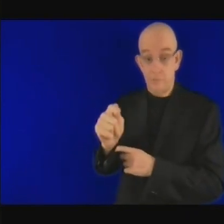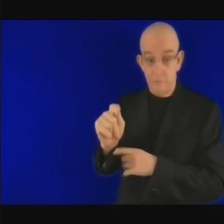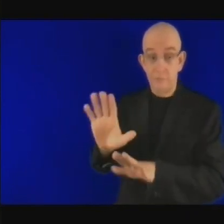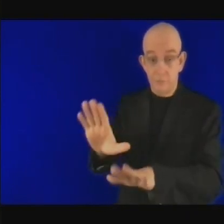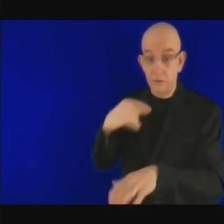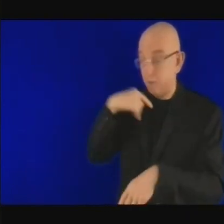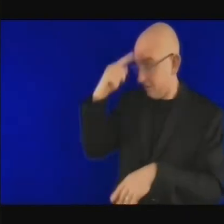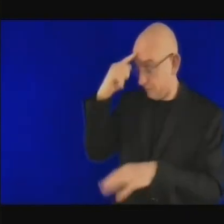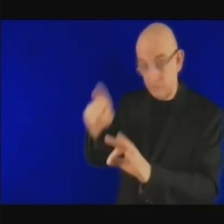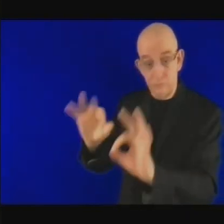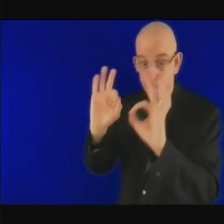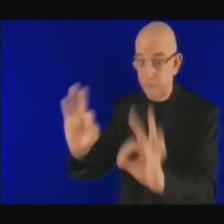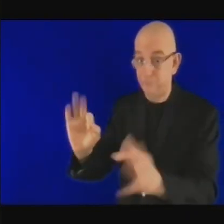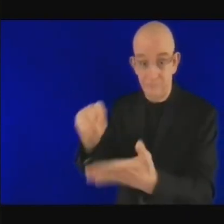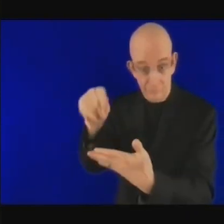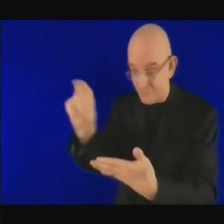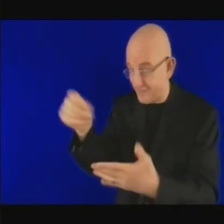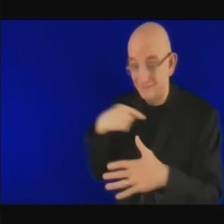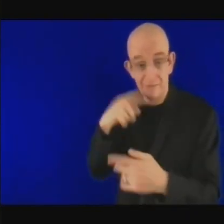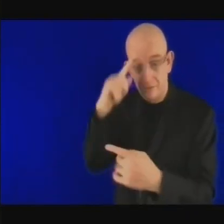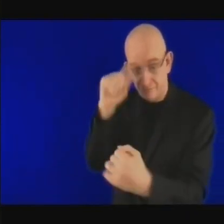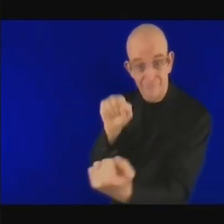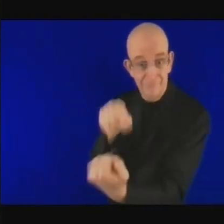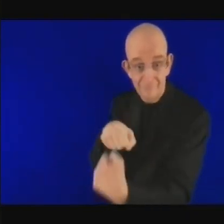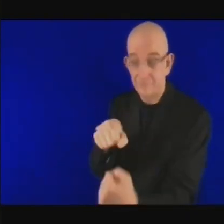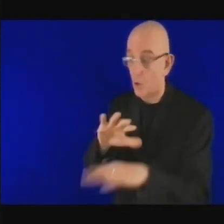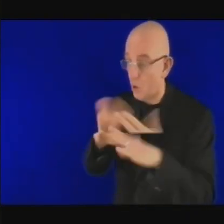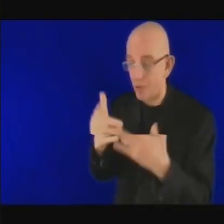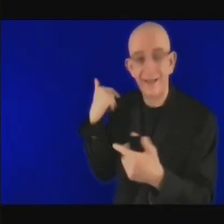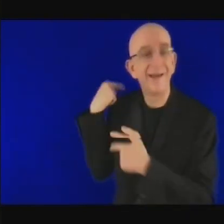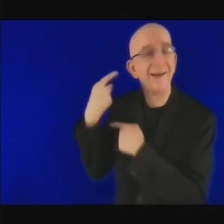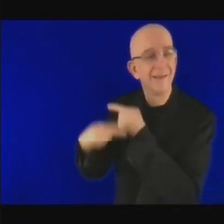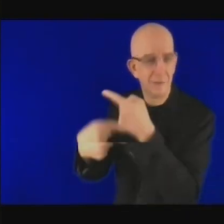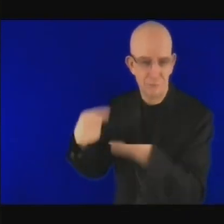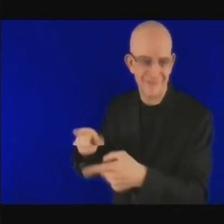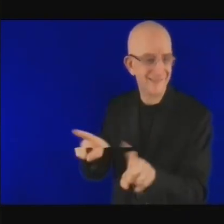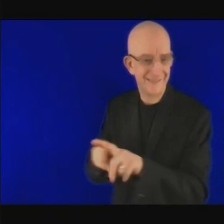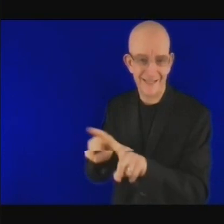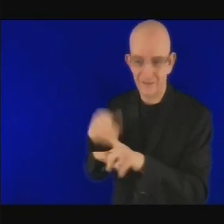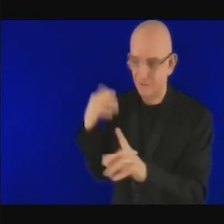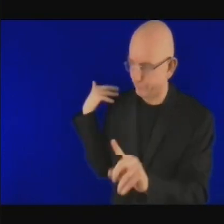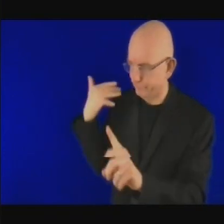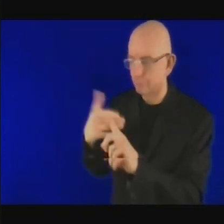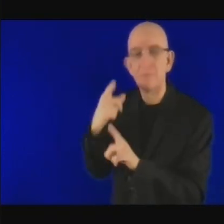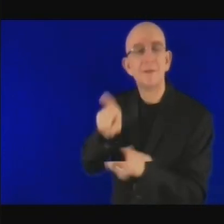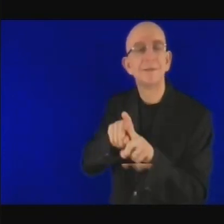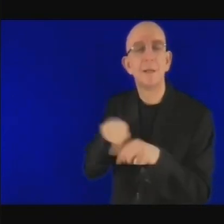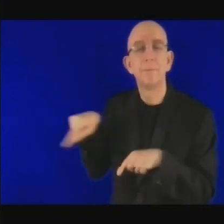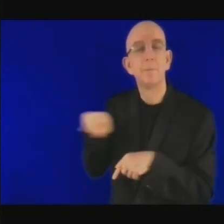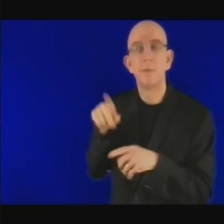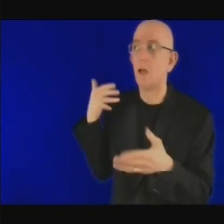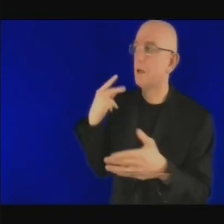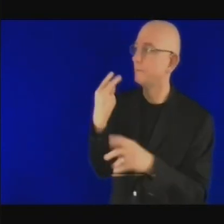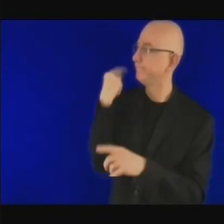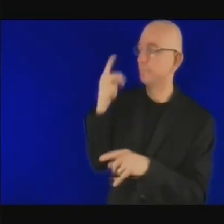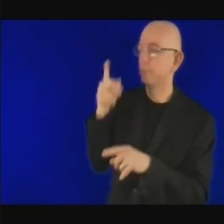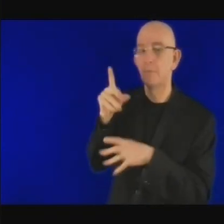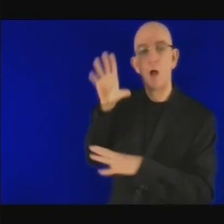en ce sens nous sommes en train d'apprendre si les banques commerciales ne sont pas présentes dans cet espace